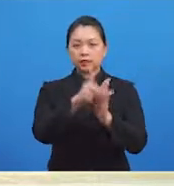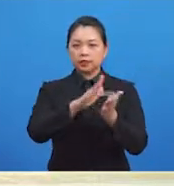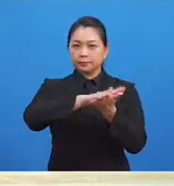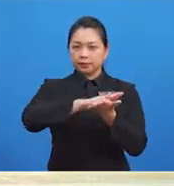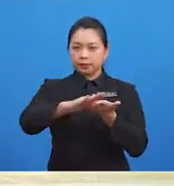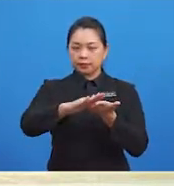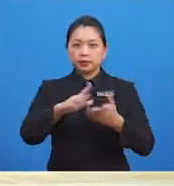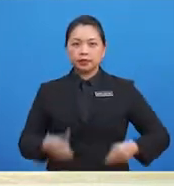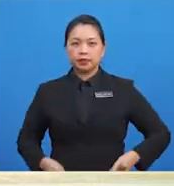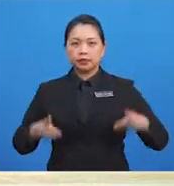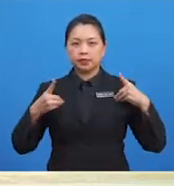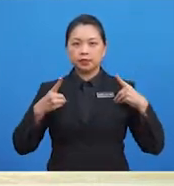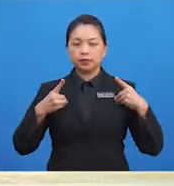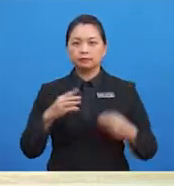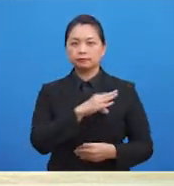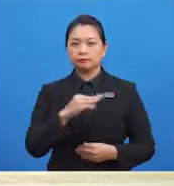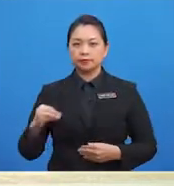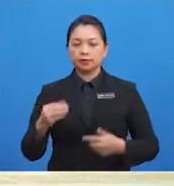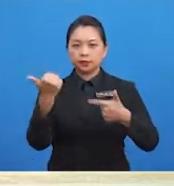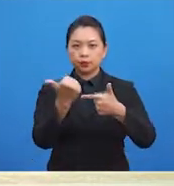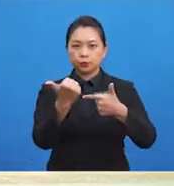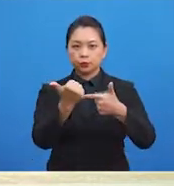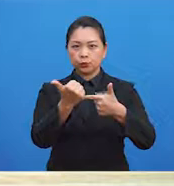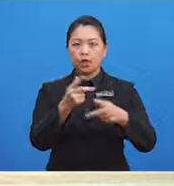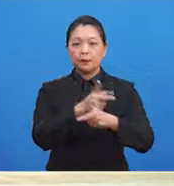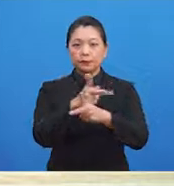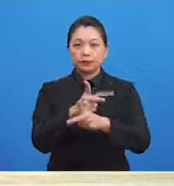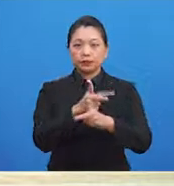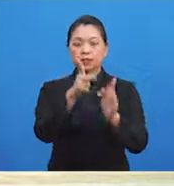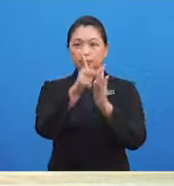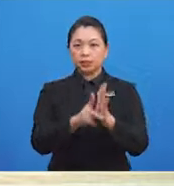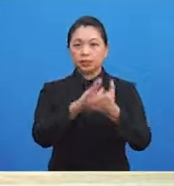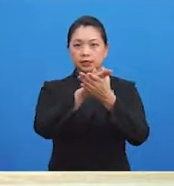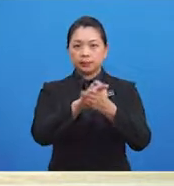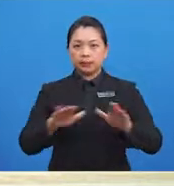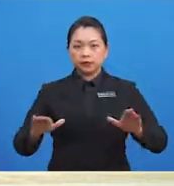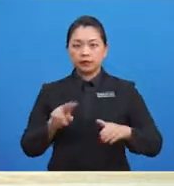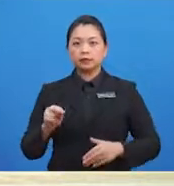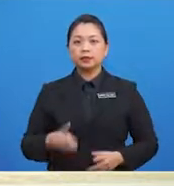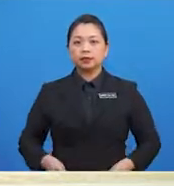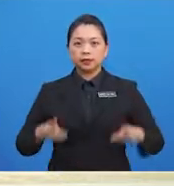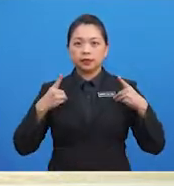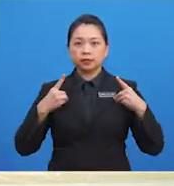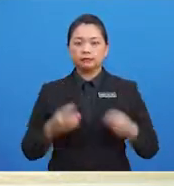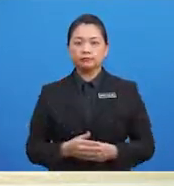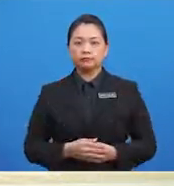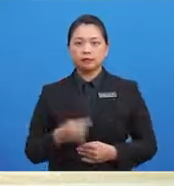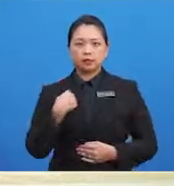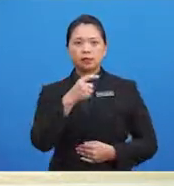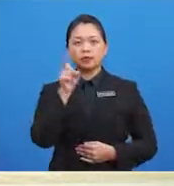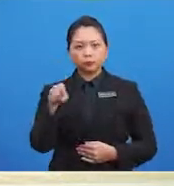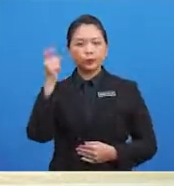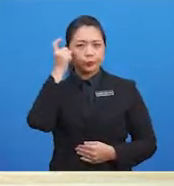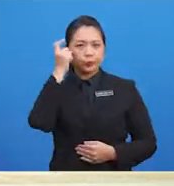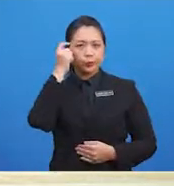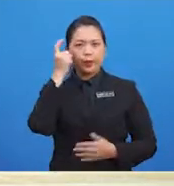Kita perlu tahu apa itu kebersihan diri Dan, apa itu keselamatan